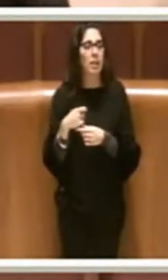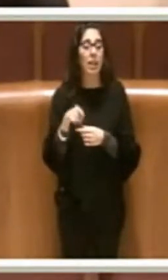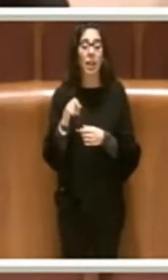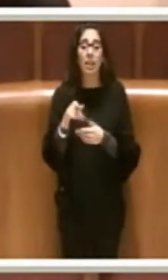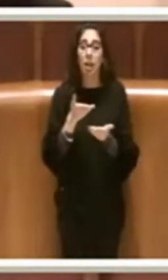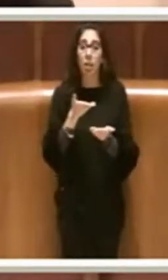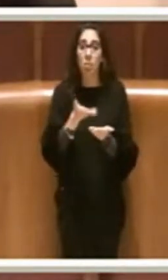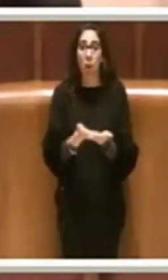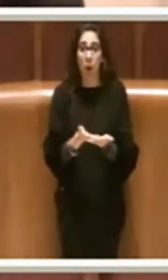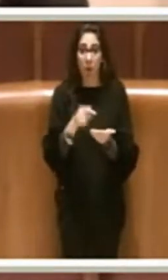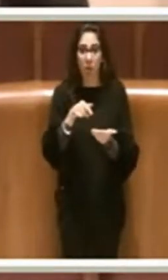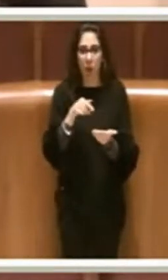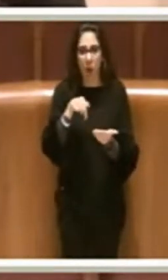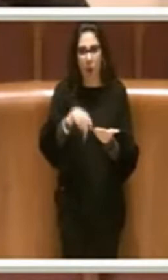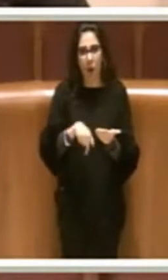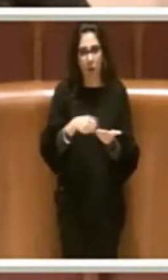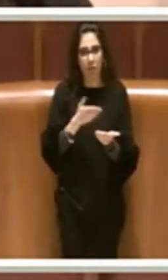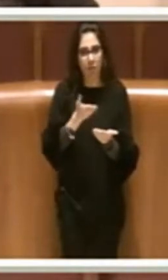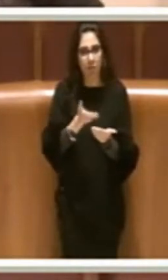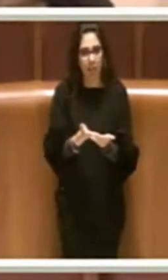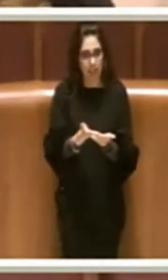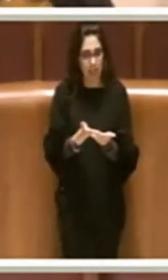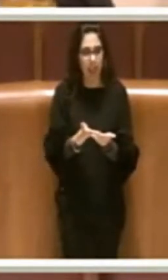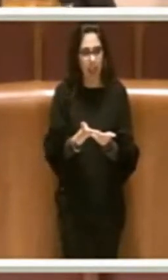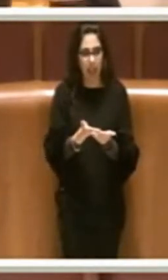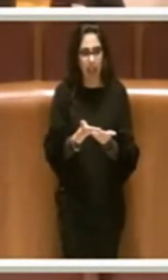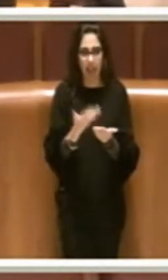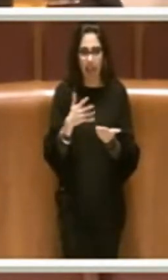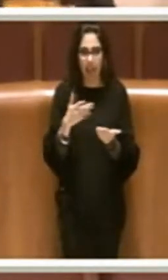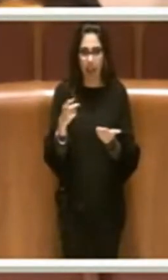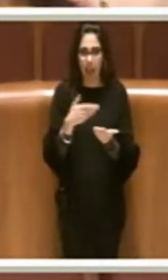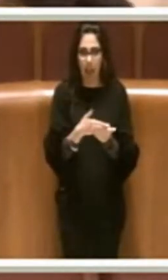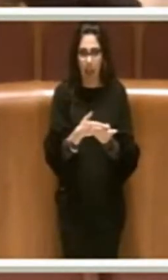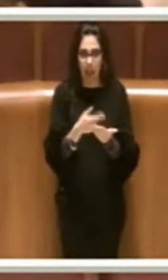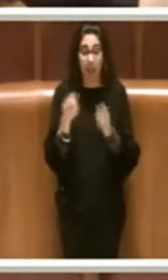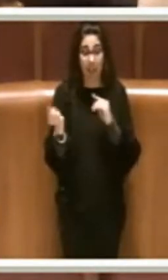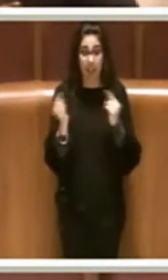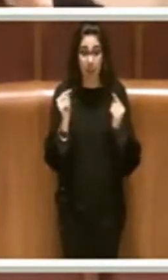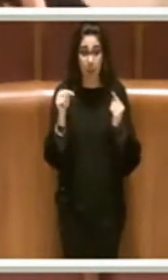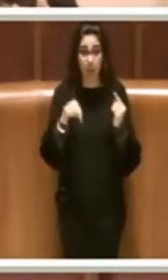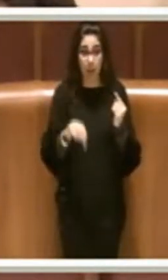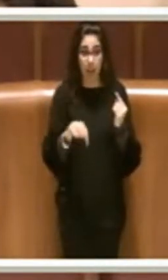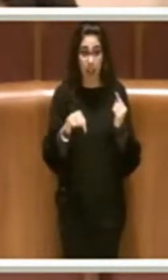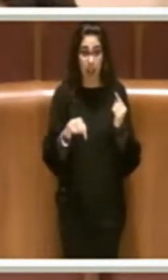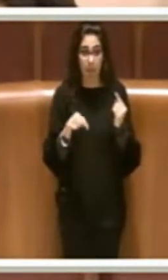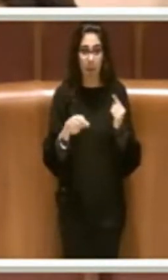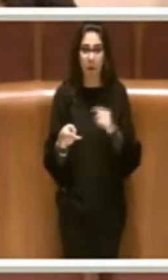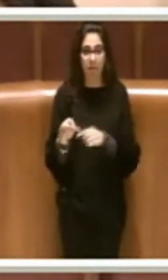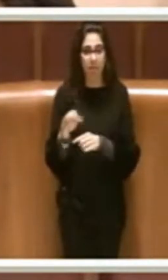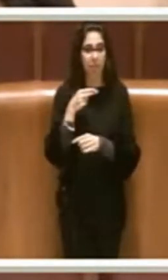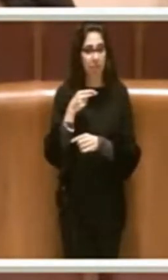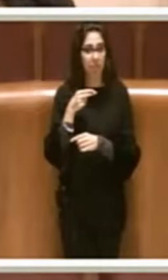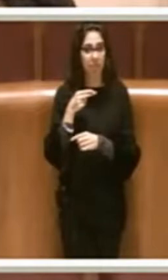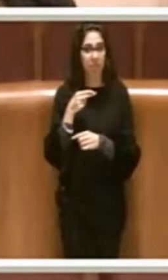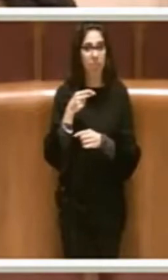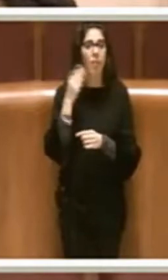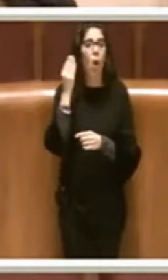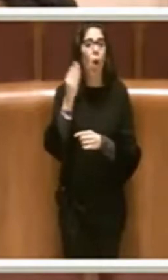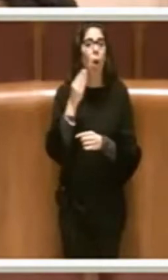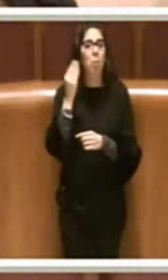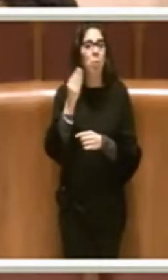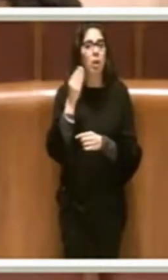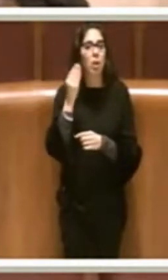mozione che è stata presentata e che stiamo discutendo mi attribuisce opinioni